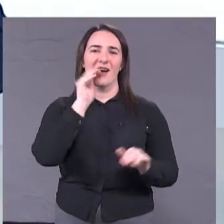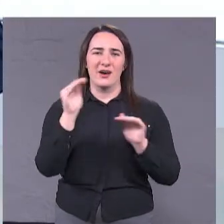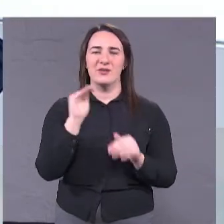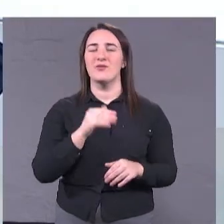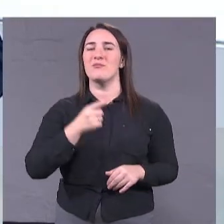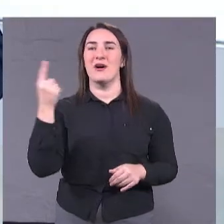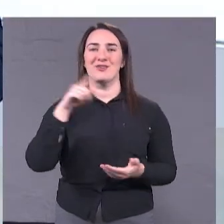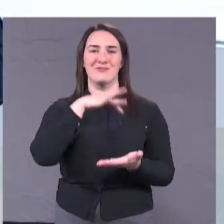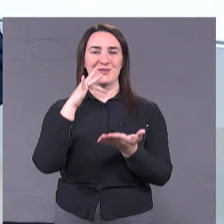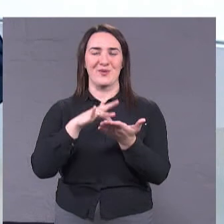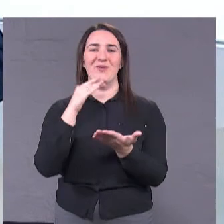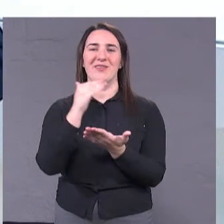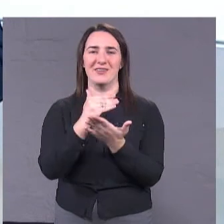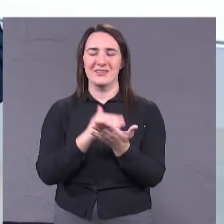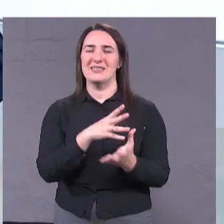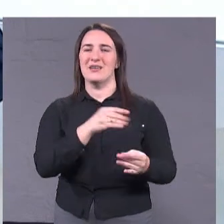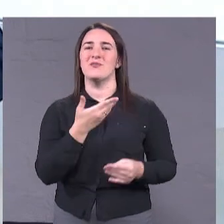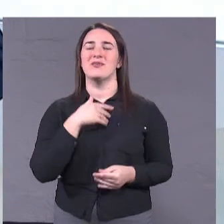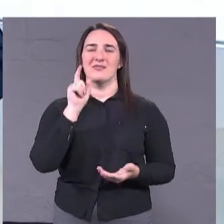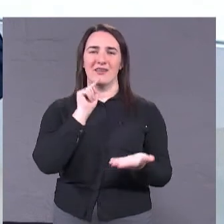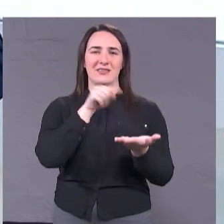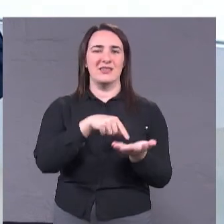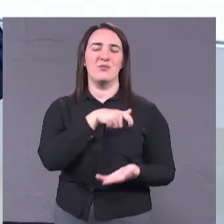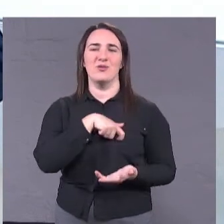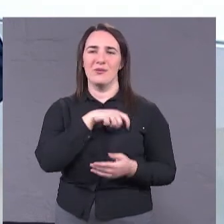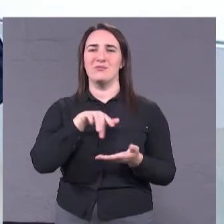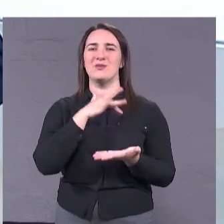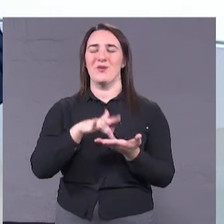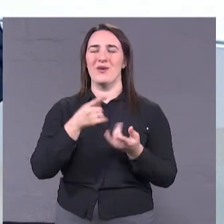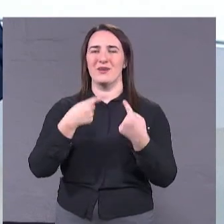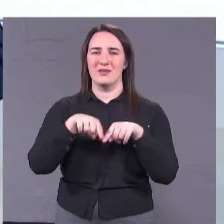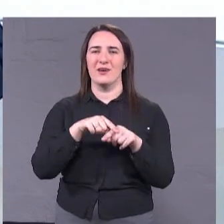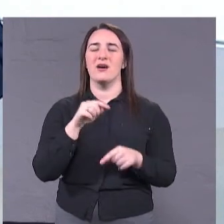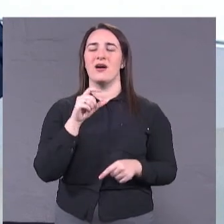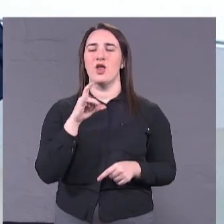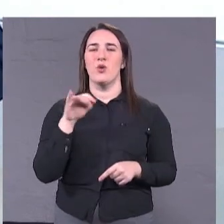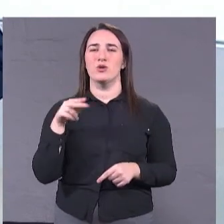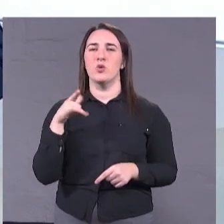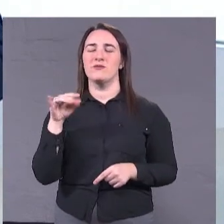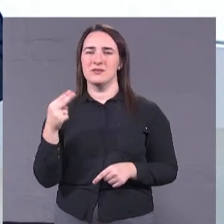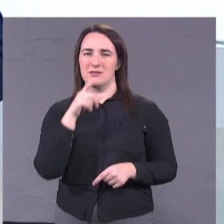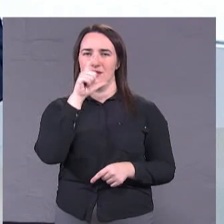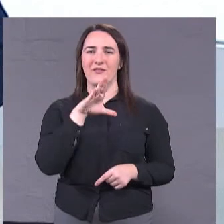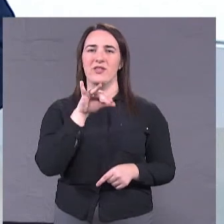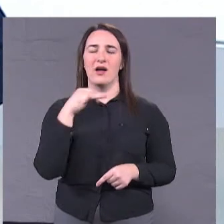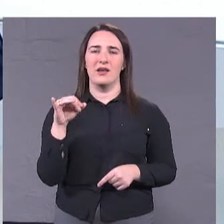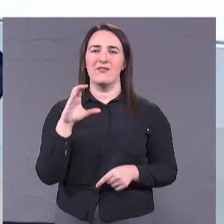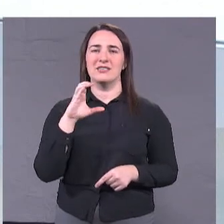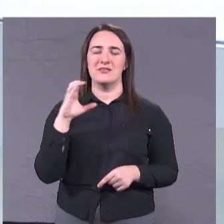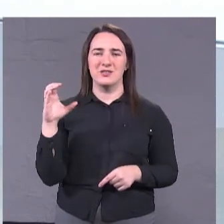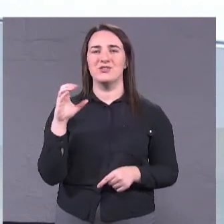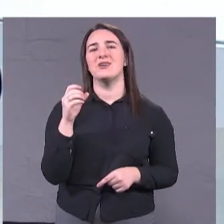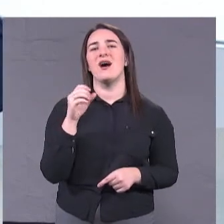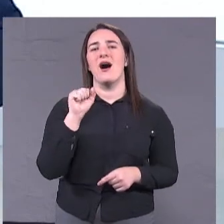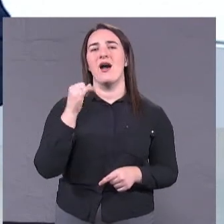міського телеканалу з нами був кандидат депутата міської ради від партії Блок Едуарда Гурвіця Віталій Василович Айлабов. Ми